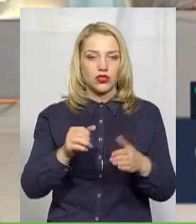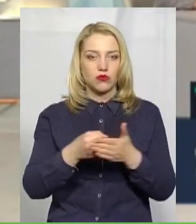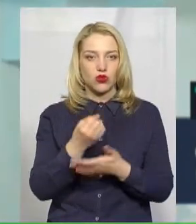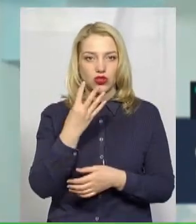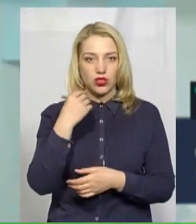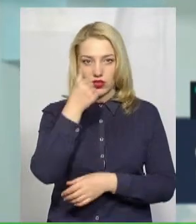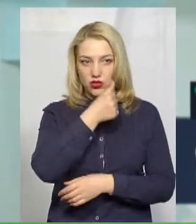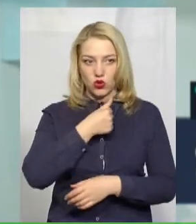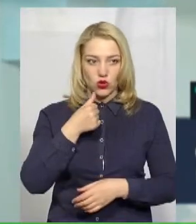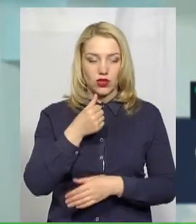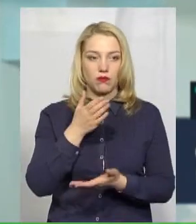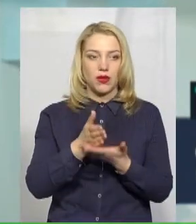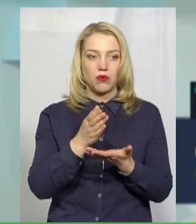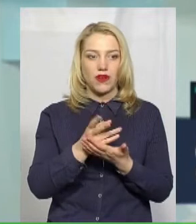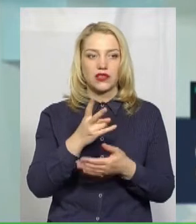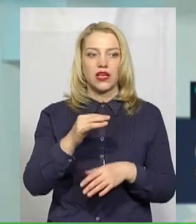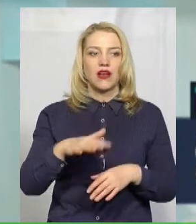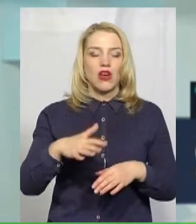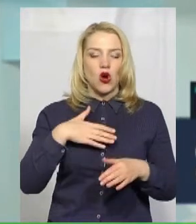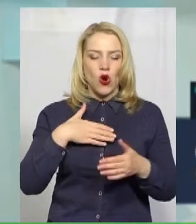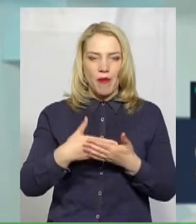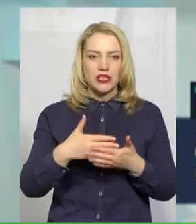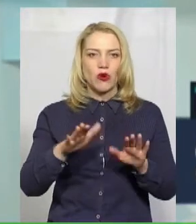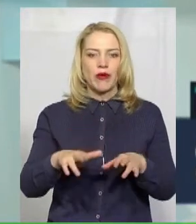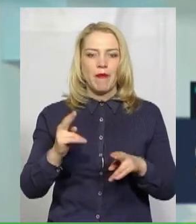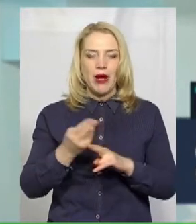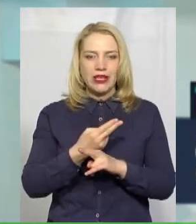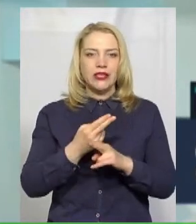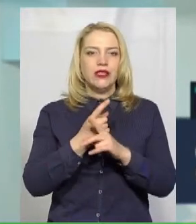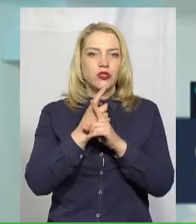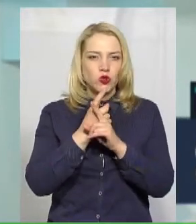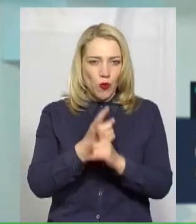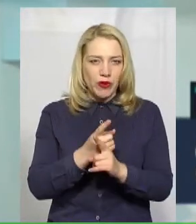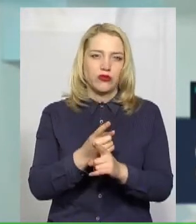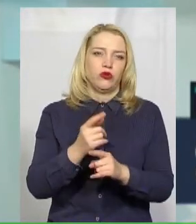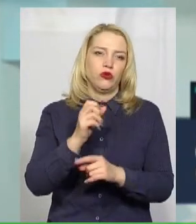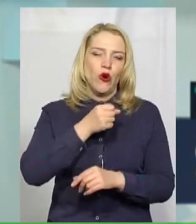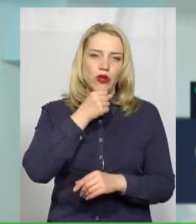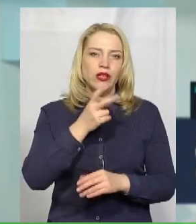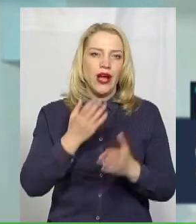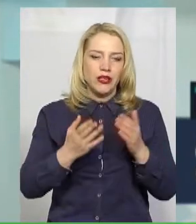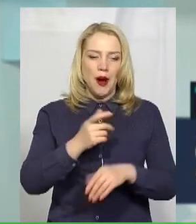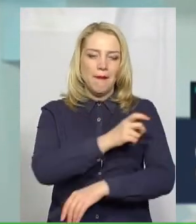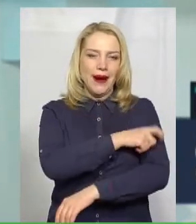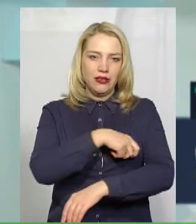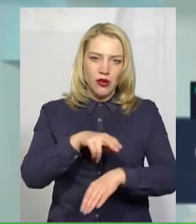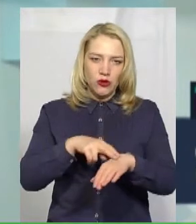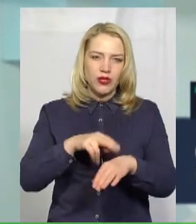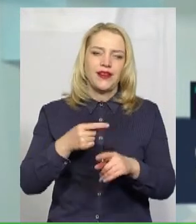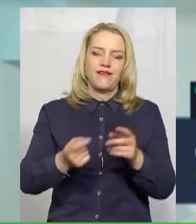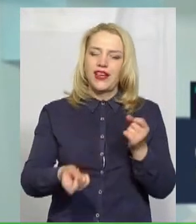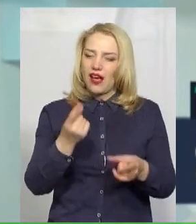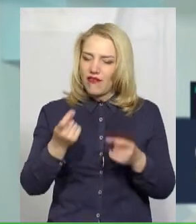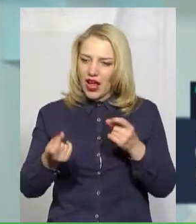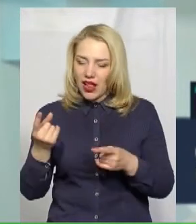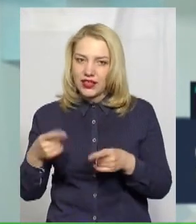років перебувати в громадському місці без супроводу дорослих. Тому, якщо, наприклад, патрульні і виявляли такі випадки, то це